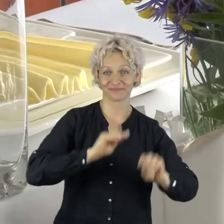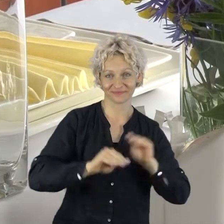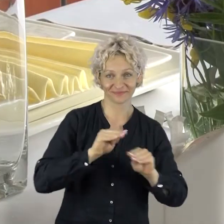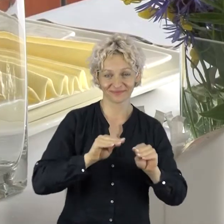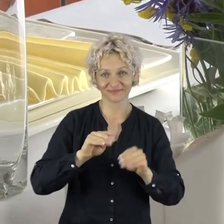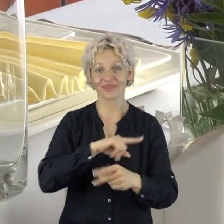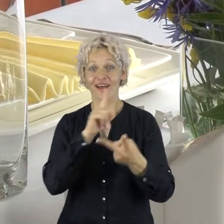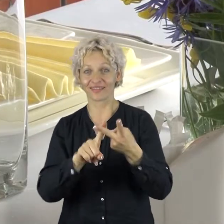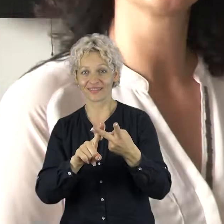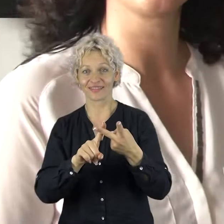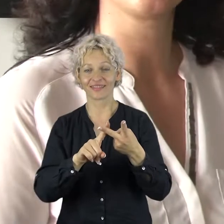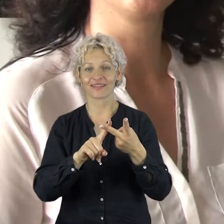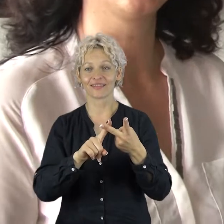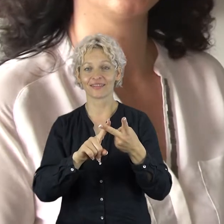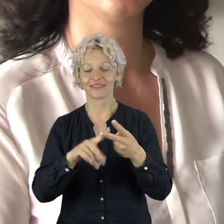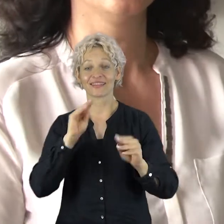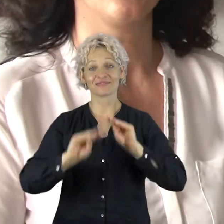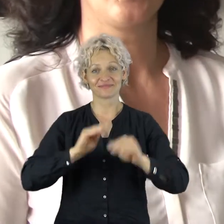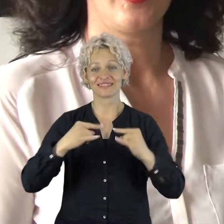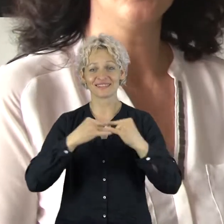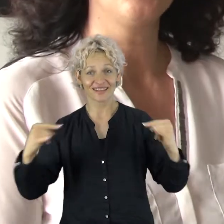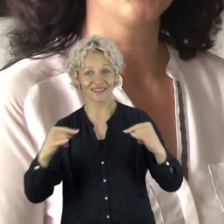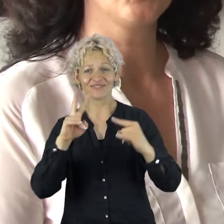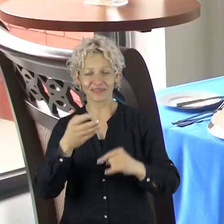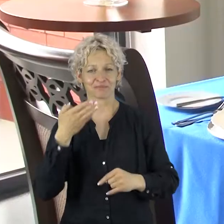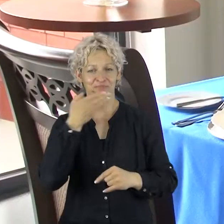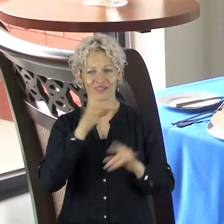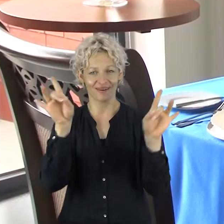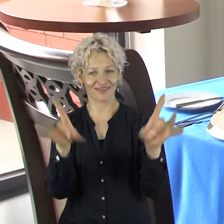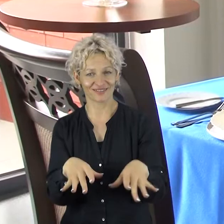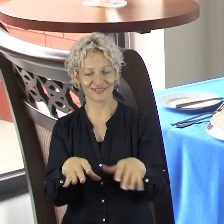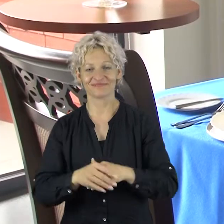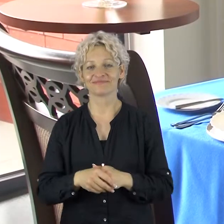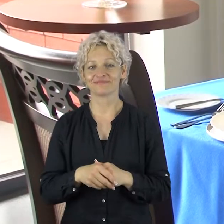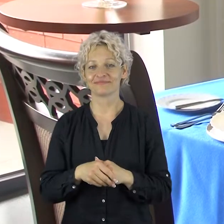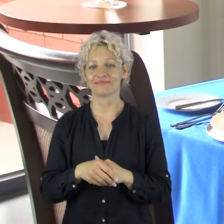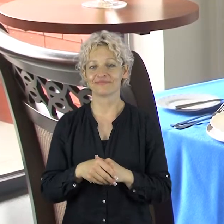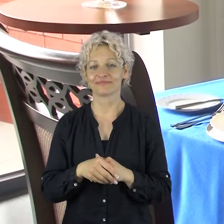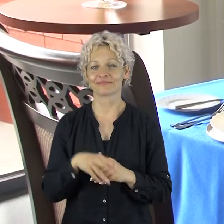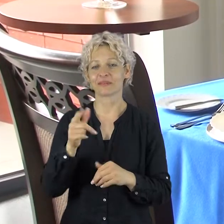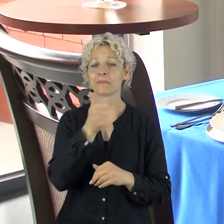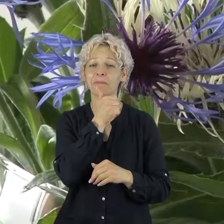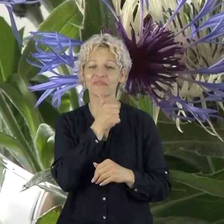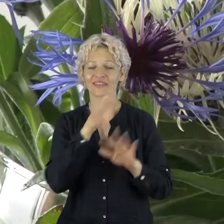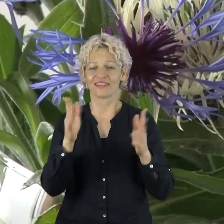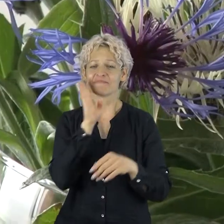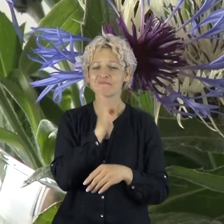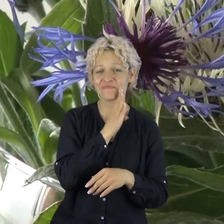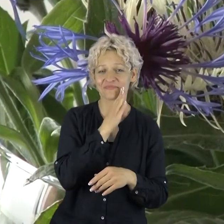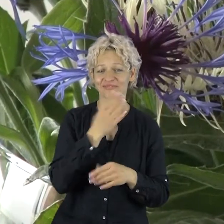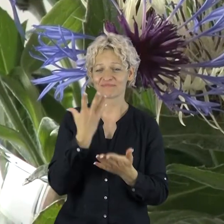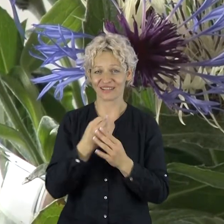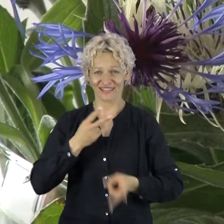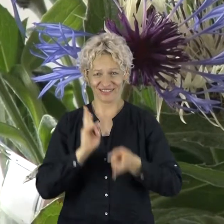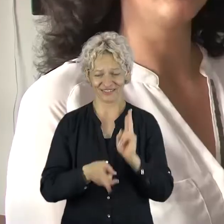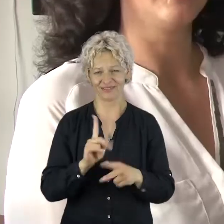stalą, o kitas stalas tai padengtas būtent restorano, pėtų serviruotės stalas. Tarkim, jeigu mama nenori ruošti patsi